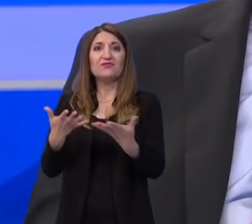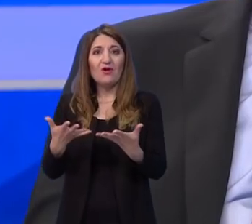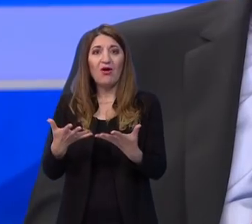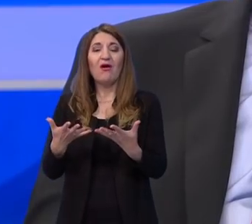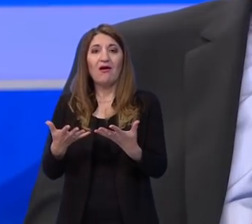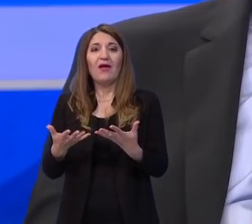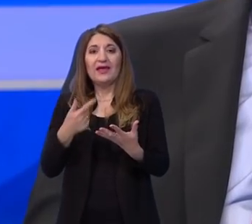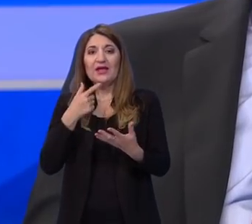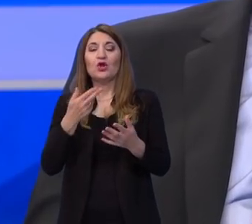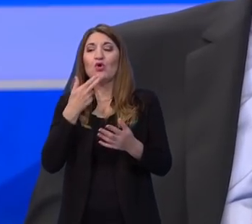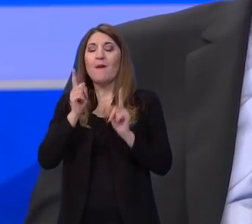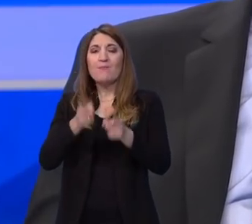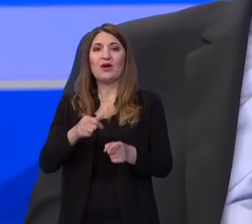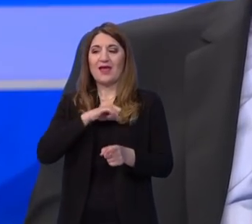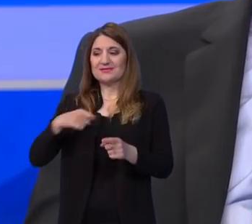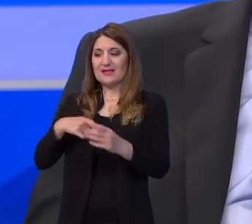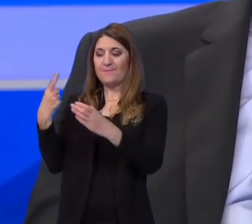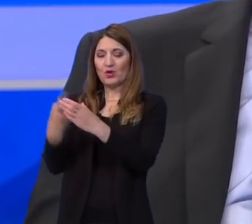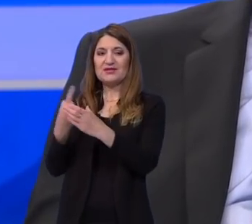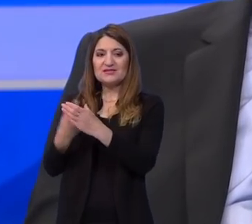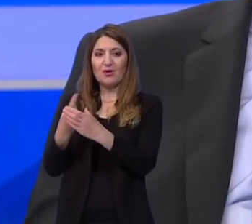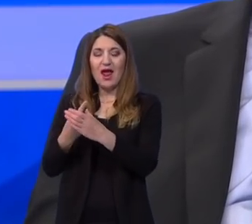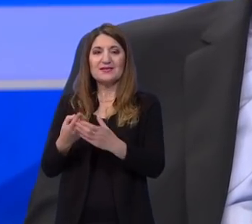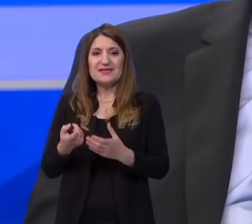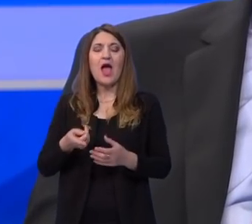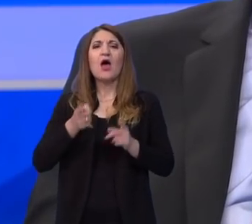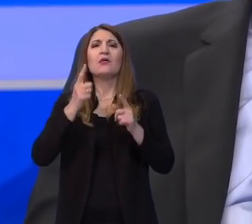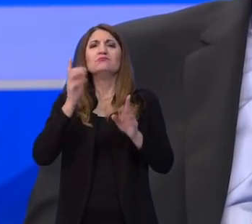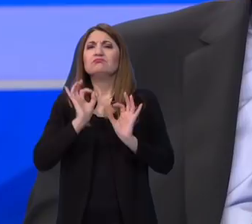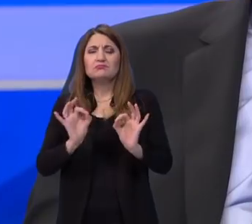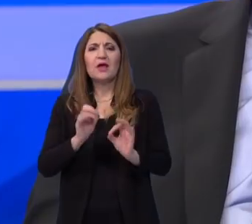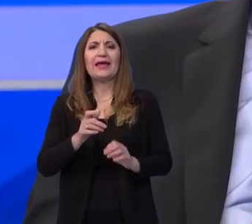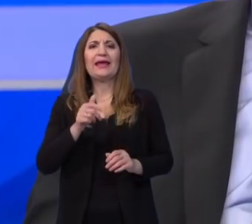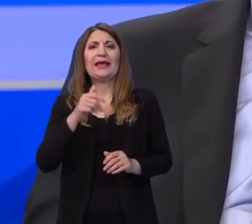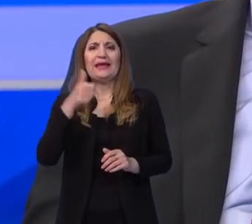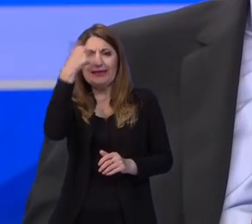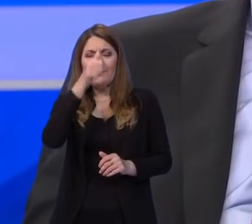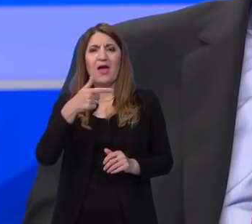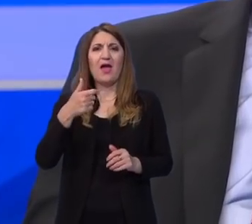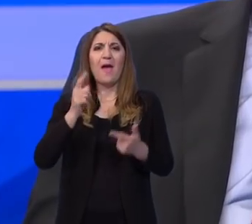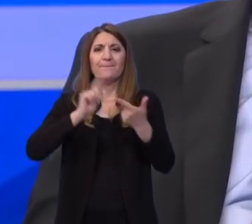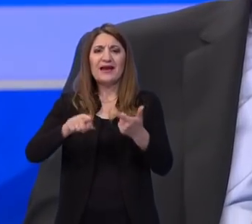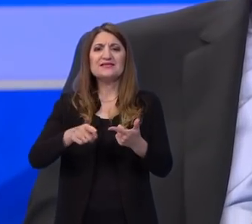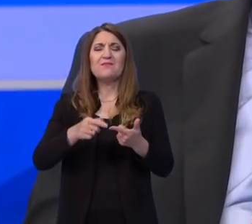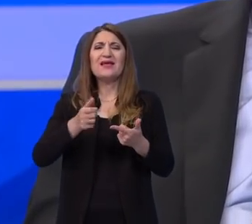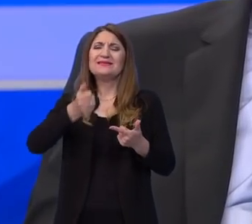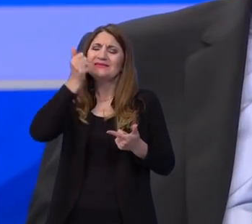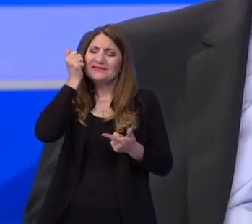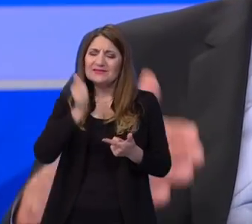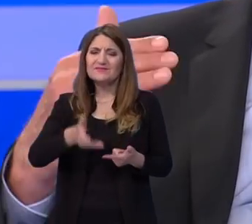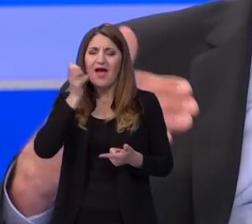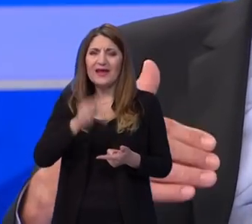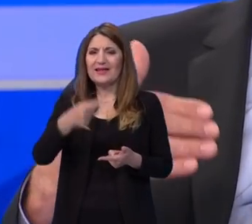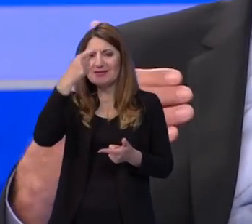onih koji su u samoizolaciji. Znali smo točno imenom i prezimenom, brojem, svaki dan imali smo